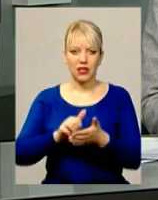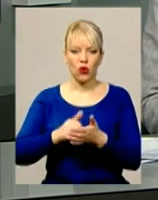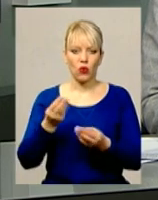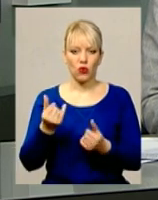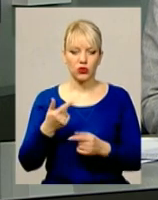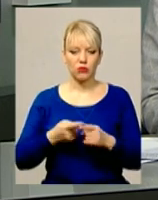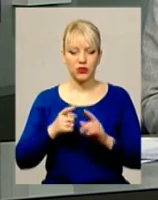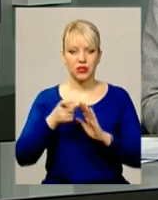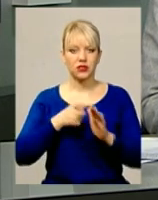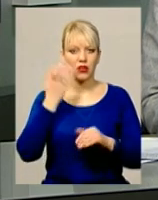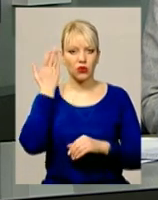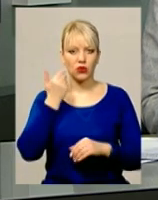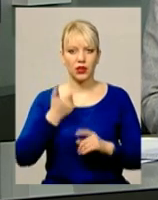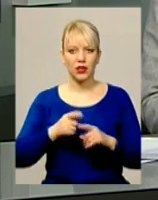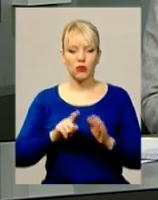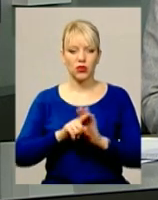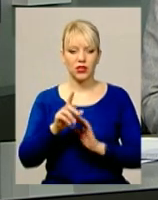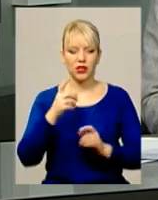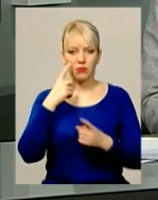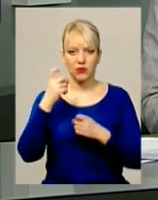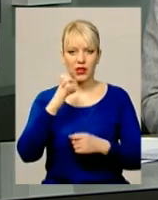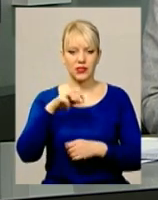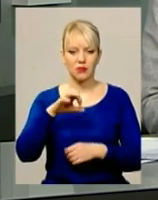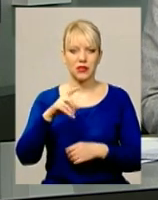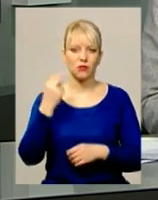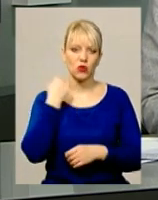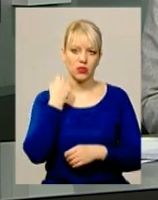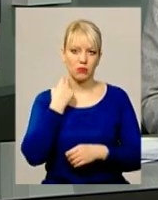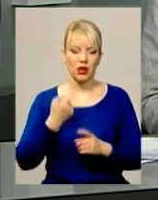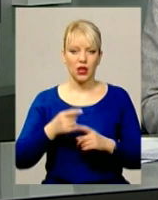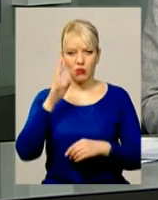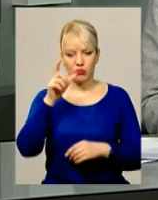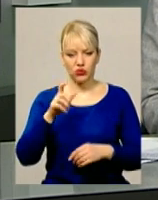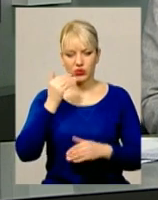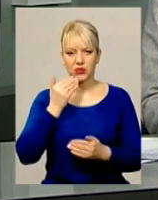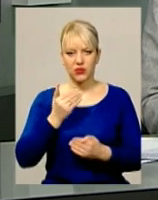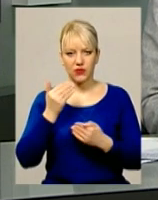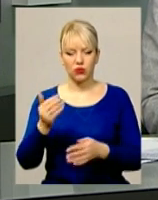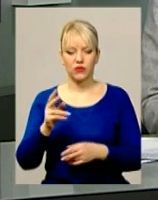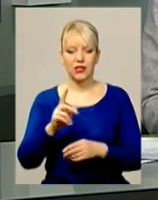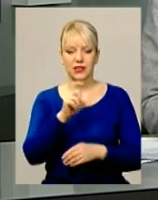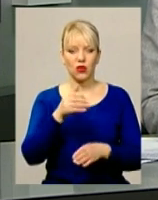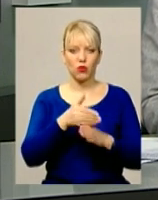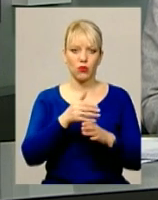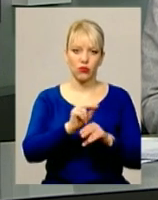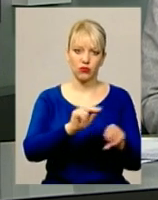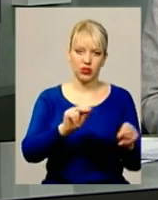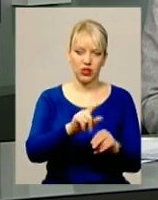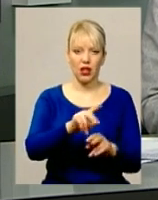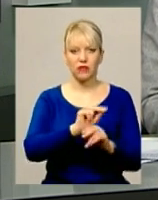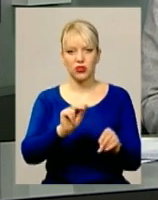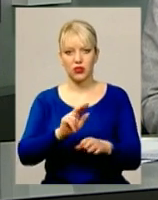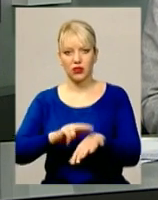коли потерпілому почали надходити смс-повідомлення про заборгованість. Він звернувся за допомогою до вчительки, а та до правоохоронців,